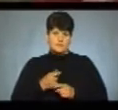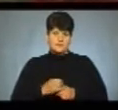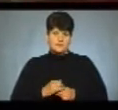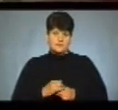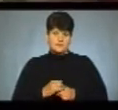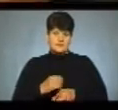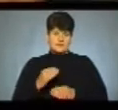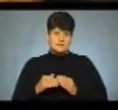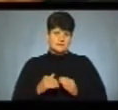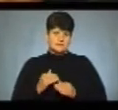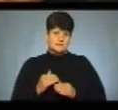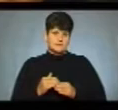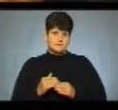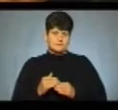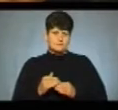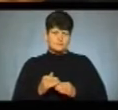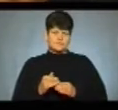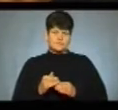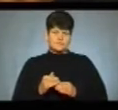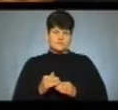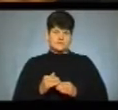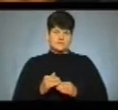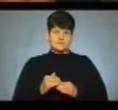фіксуємо. Ставимо флакон з відрочином.